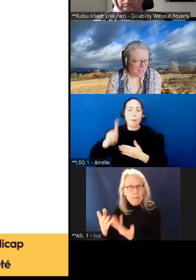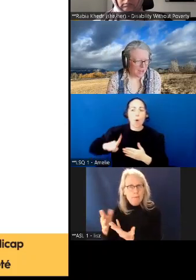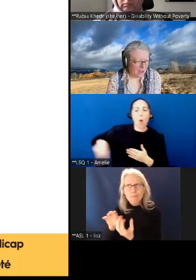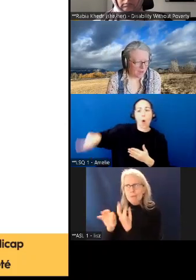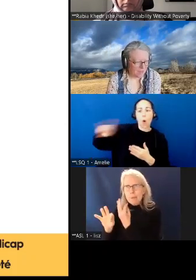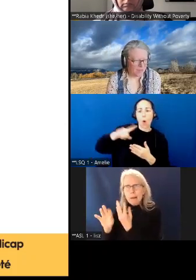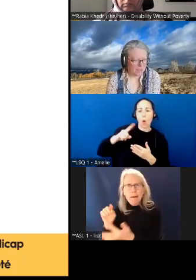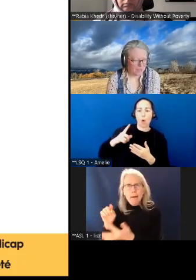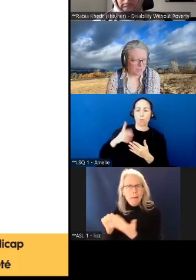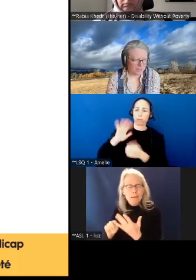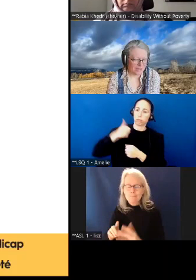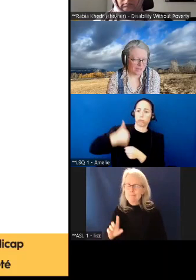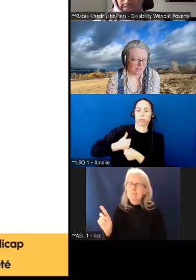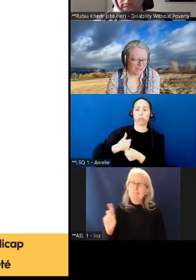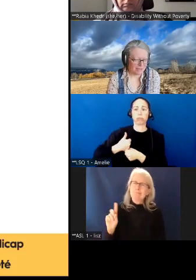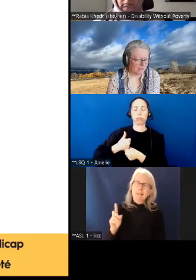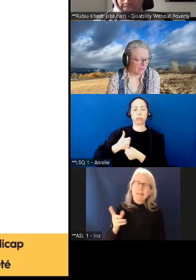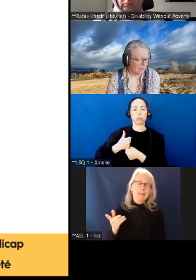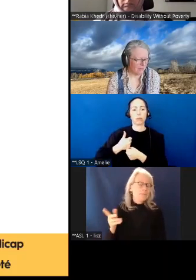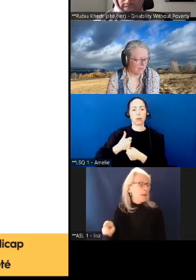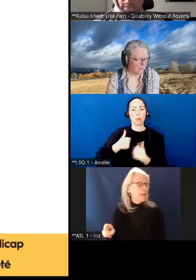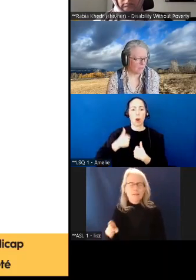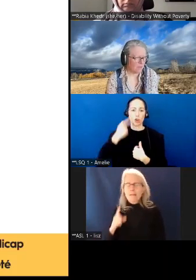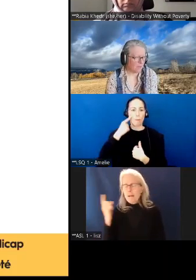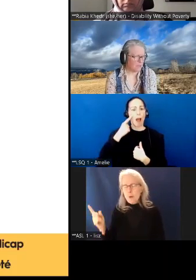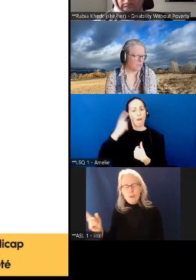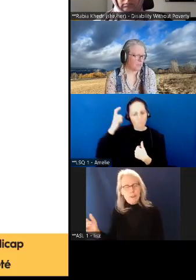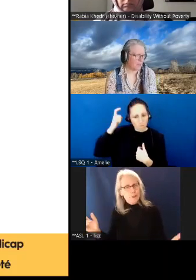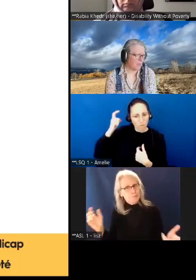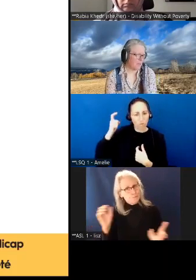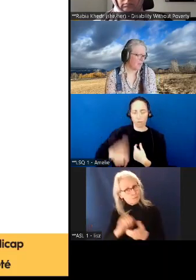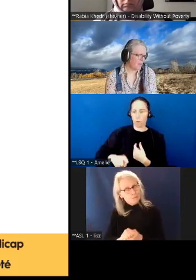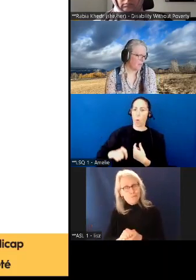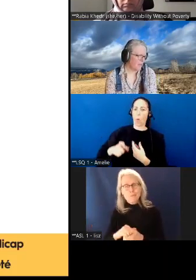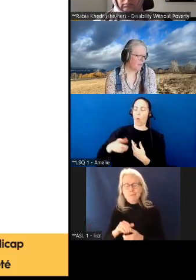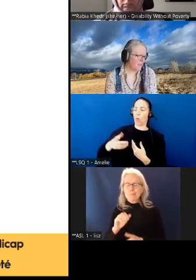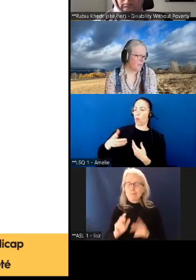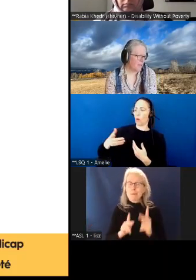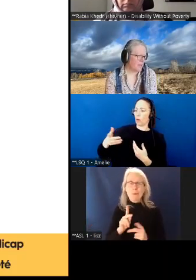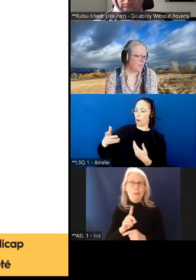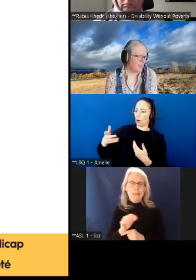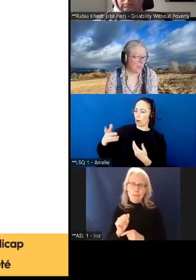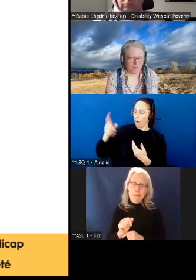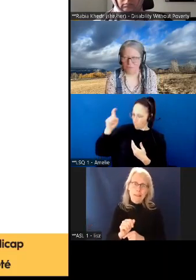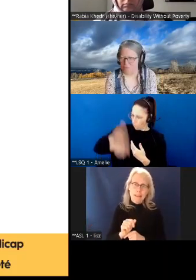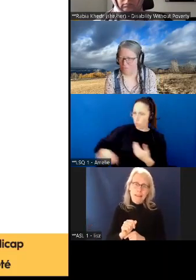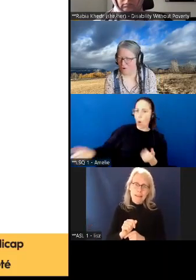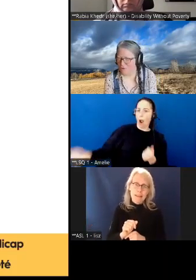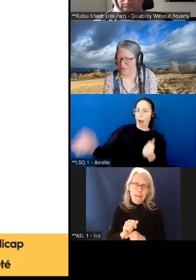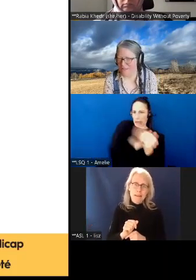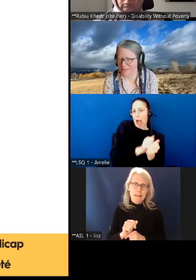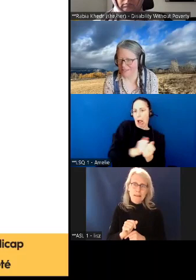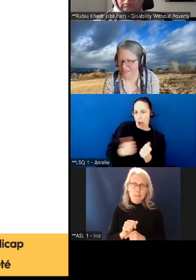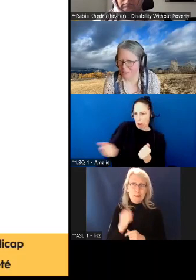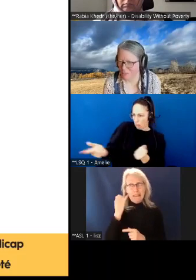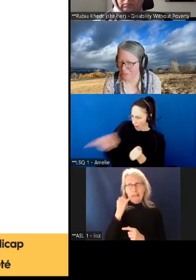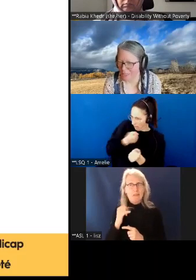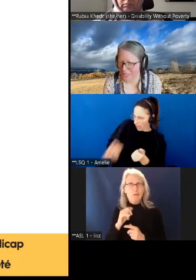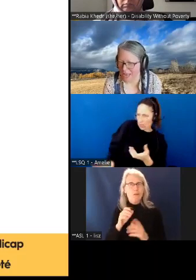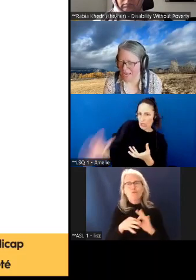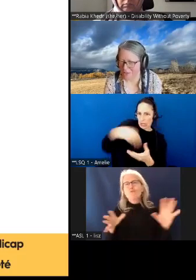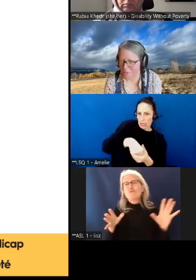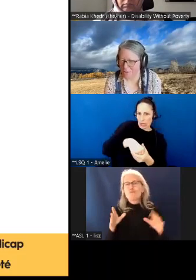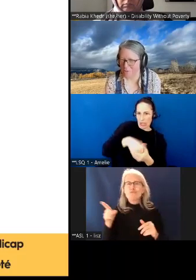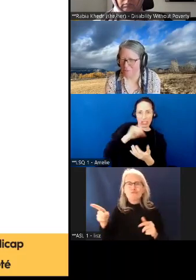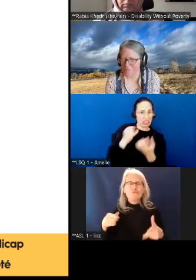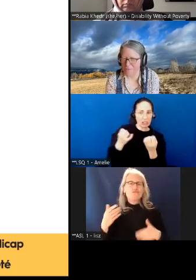je crois que ça ne peut pas fonctionner sans nous ou ce serait